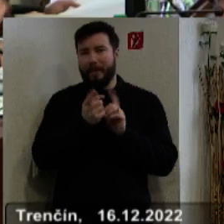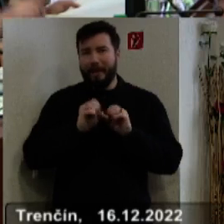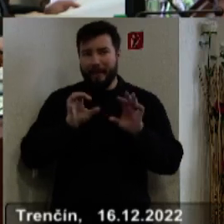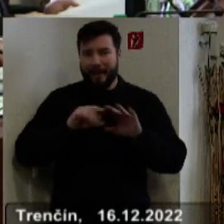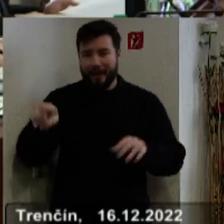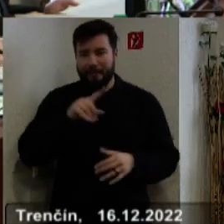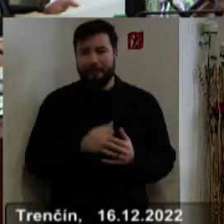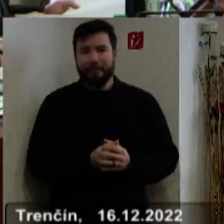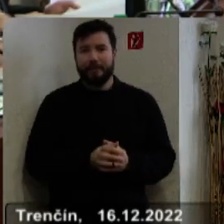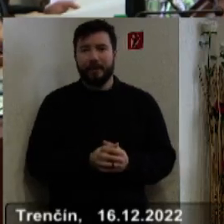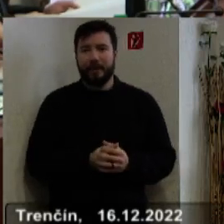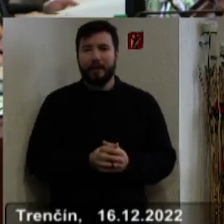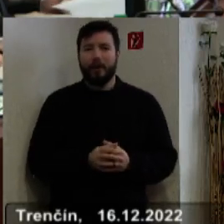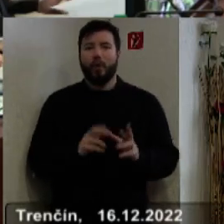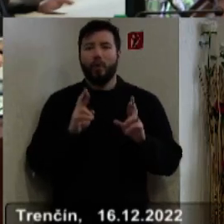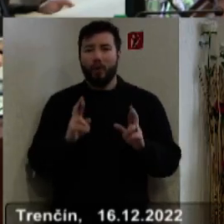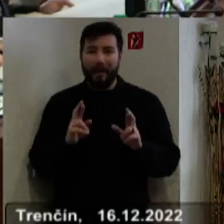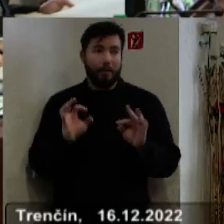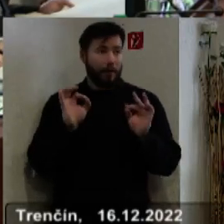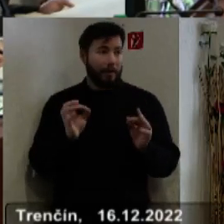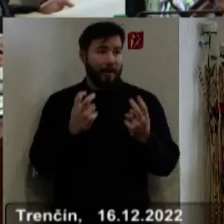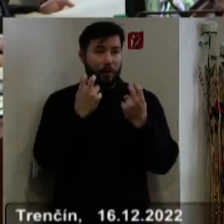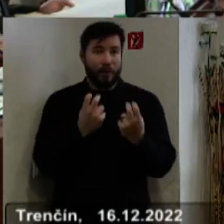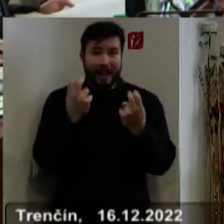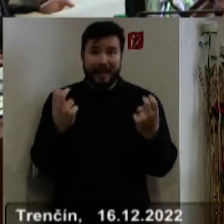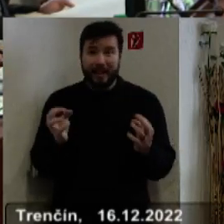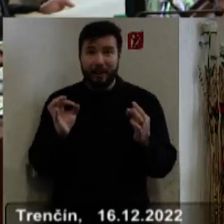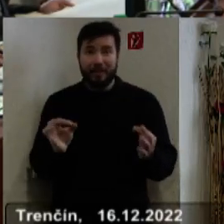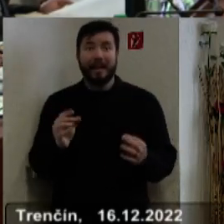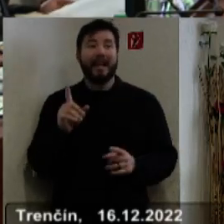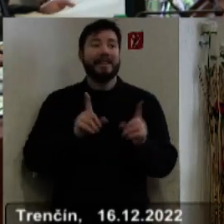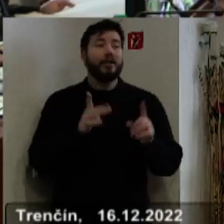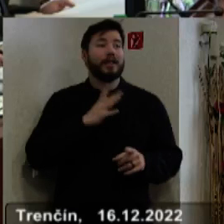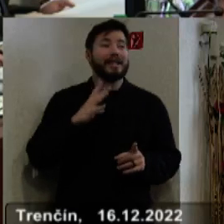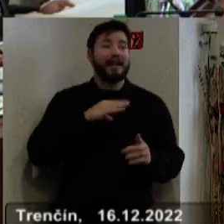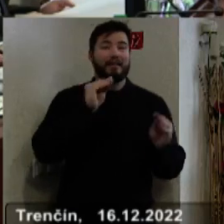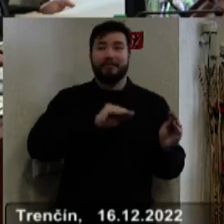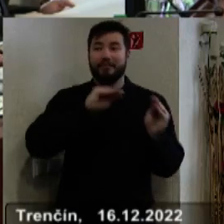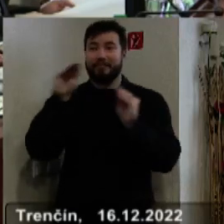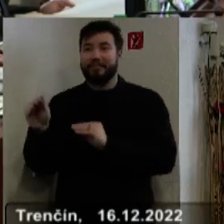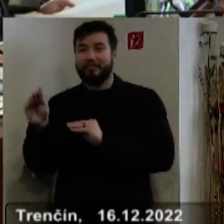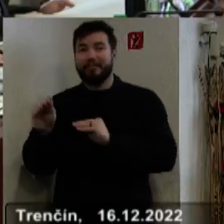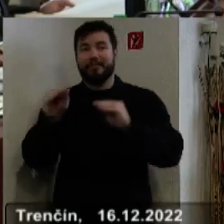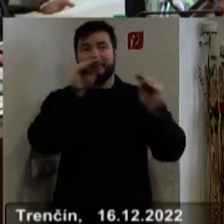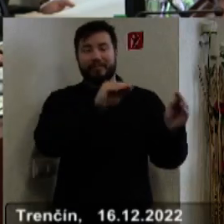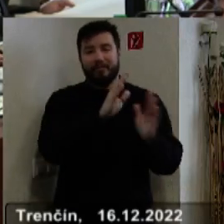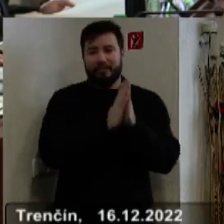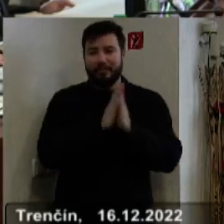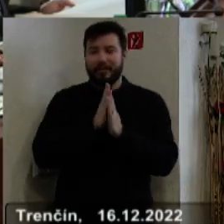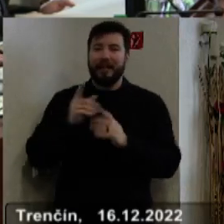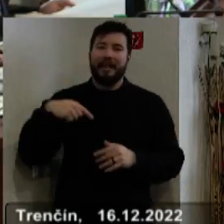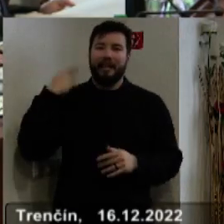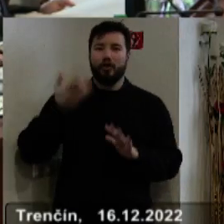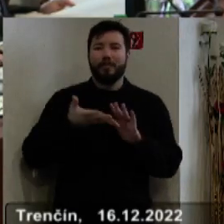Dúfam, že ste, pani poslankyne, pani poslanci, dobre usadení. Ak niekto sa chce niekde presadiť, tak potom na tom ďalšom ďalšom